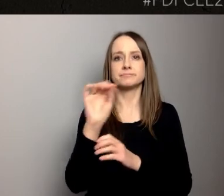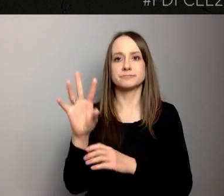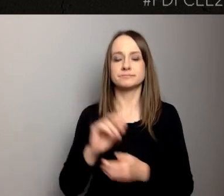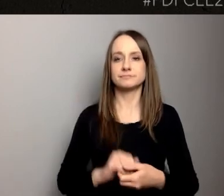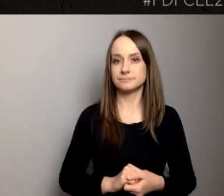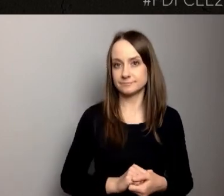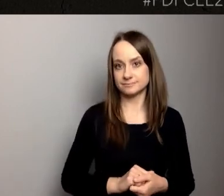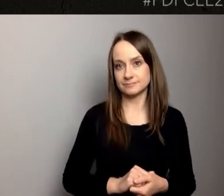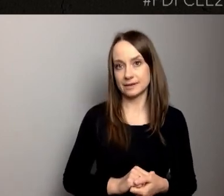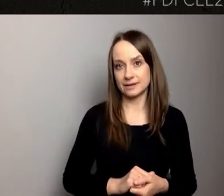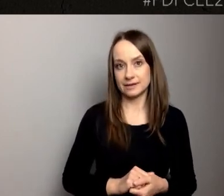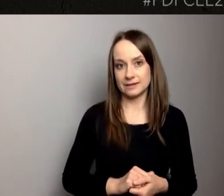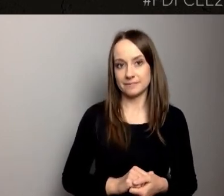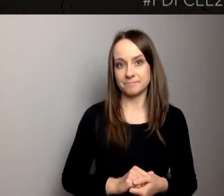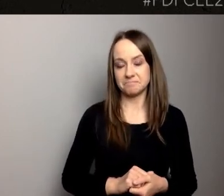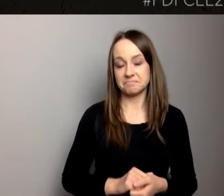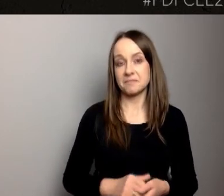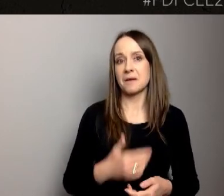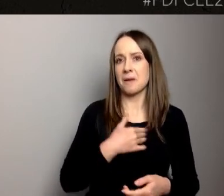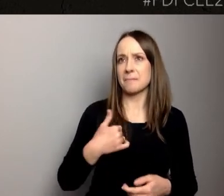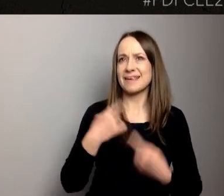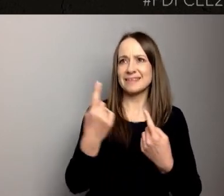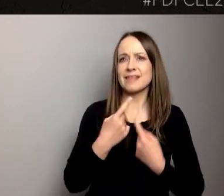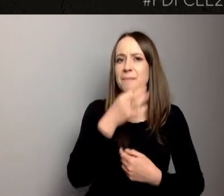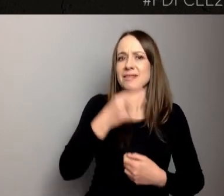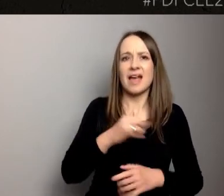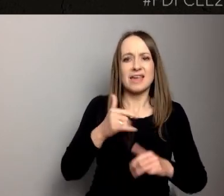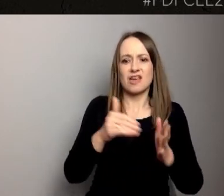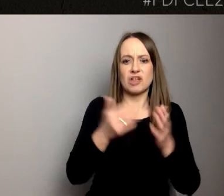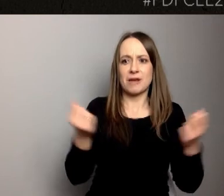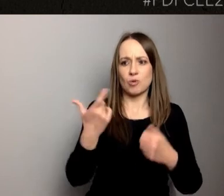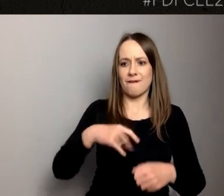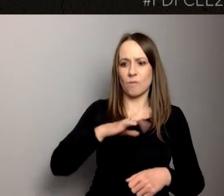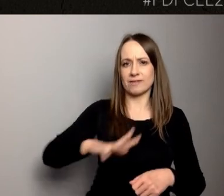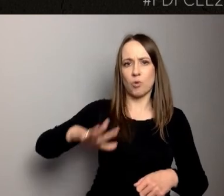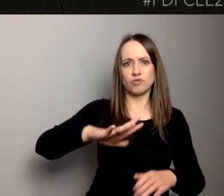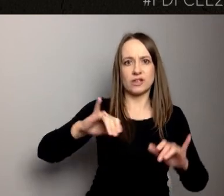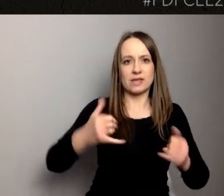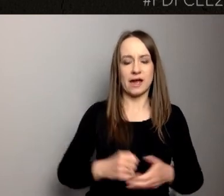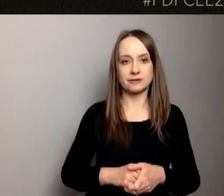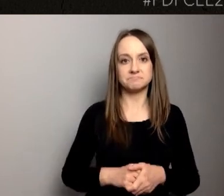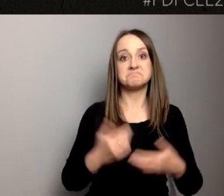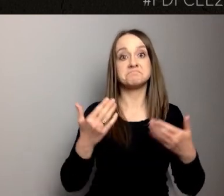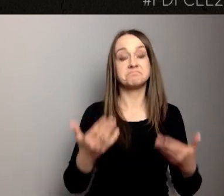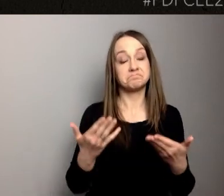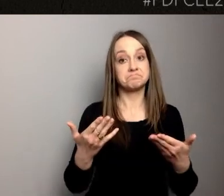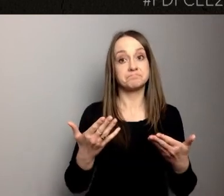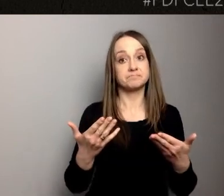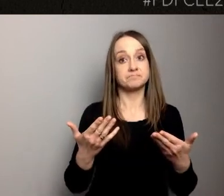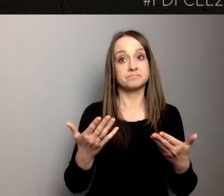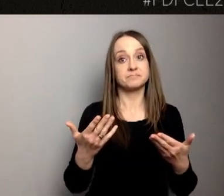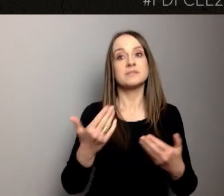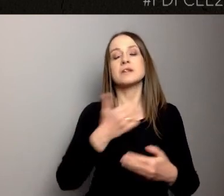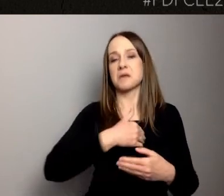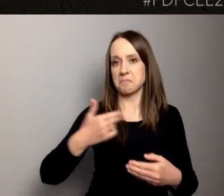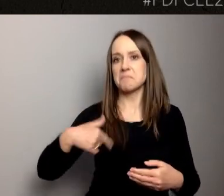tak, postawiliśmy sobie pytanie, jak działać w swoim otoczeniu i przede wszystkim zgodziliśmy się do tego,